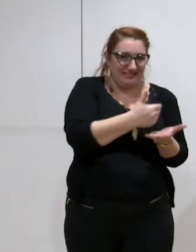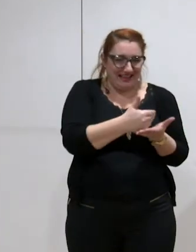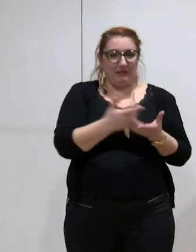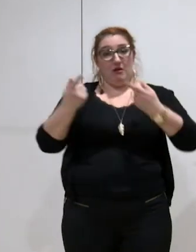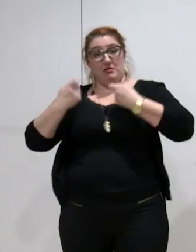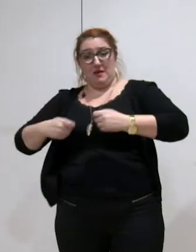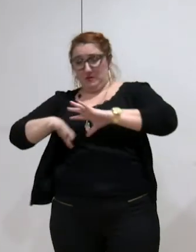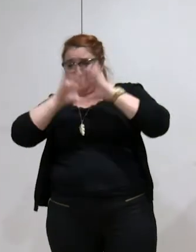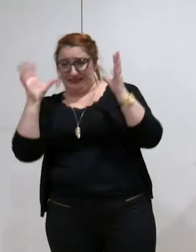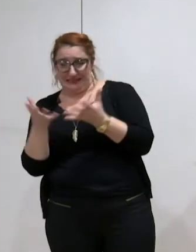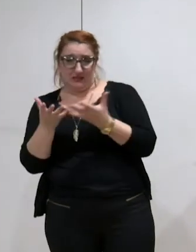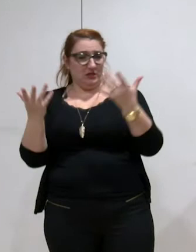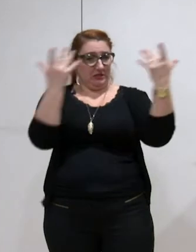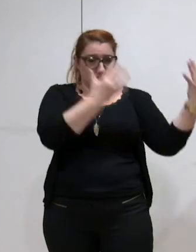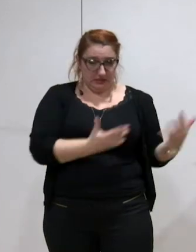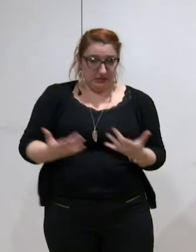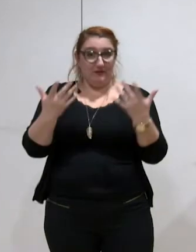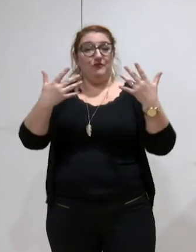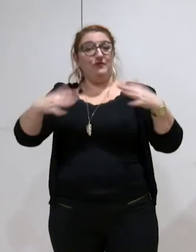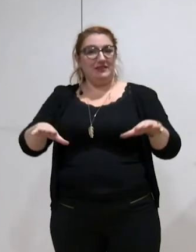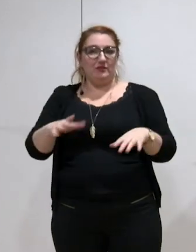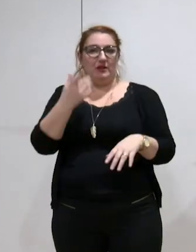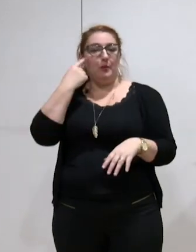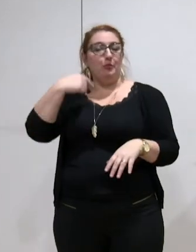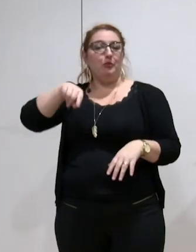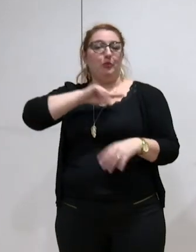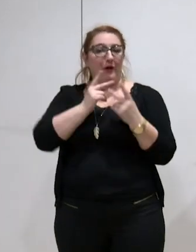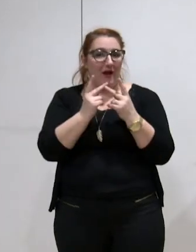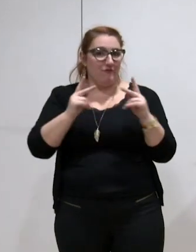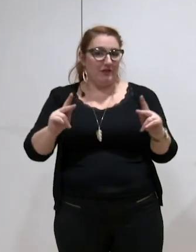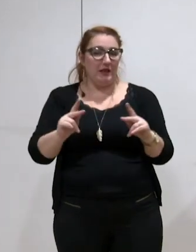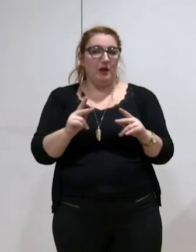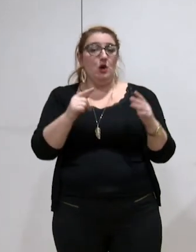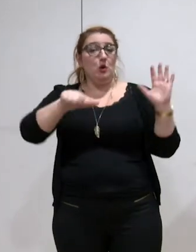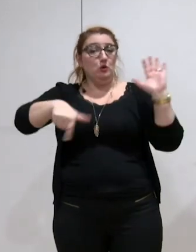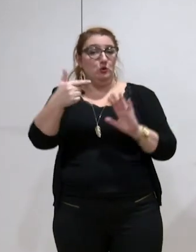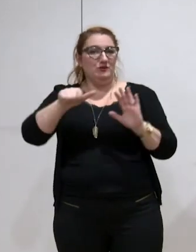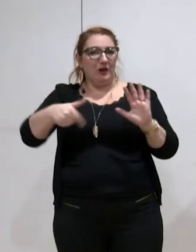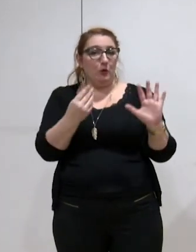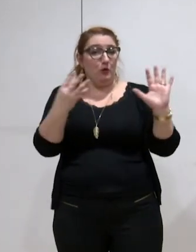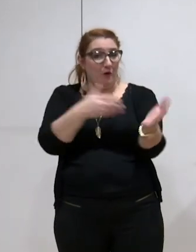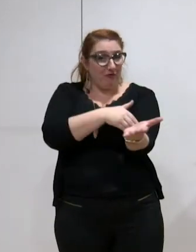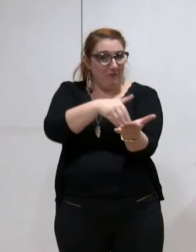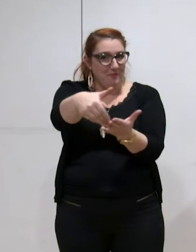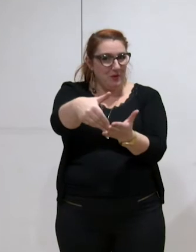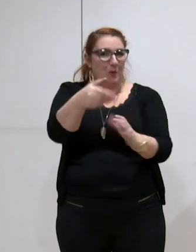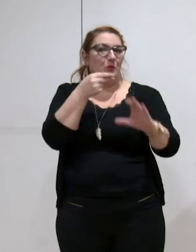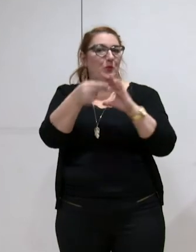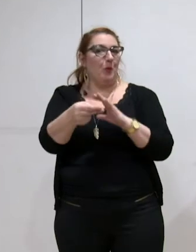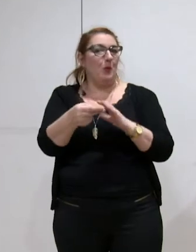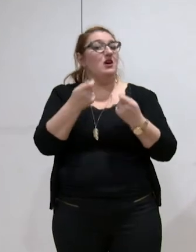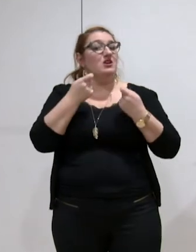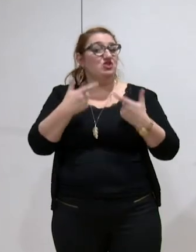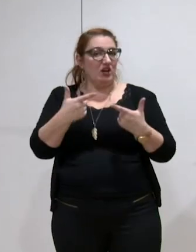compétences, représentent une charge nette pour la ville de 12,9 millions d'euros, et donc nous